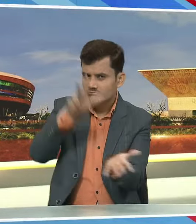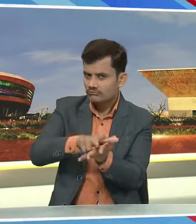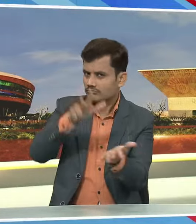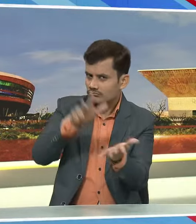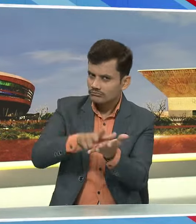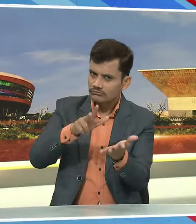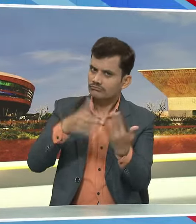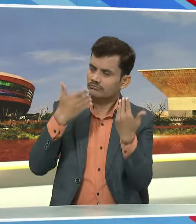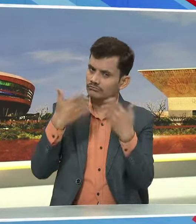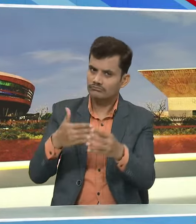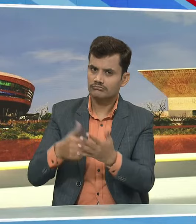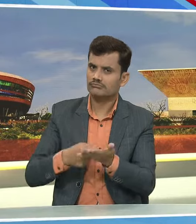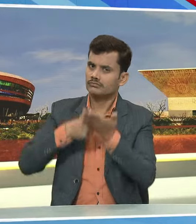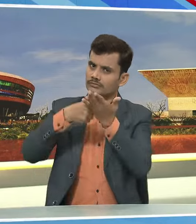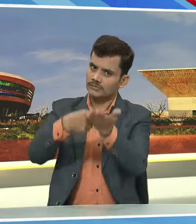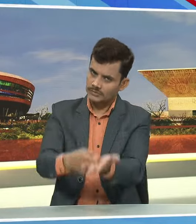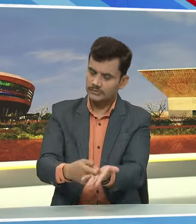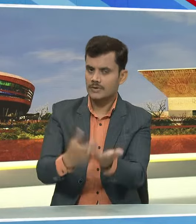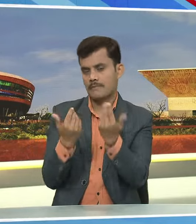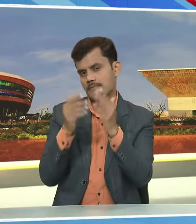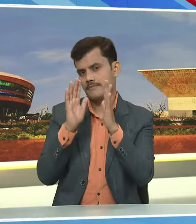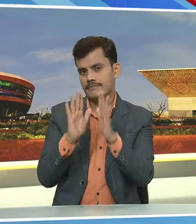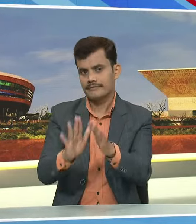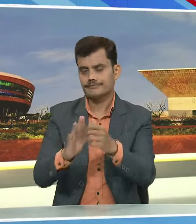सम्मान और हक हासल है